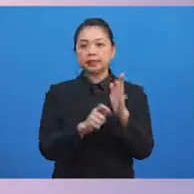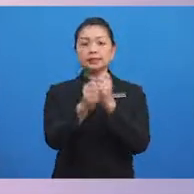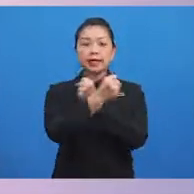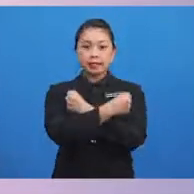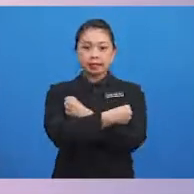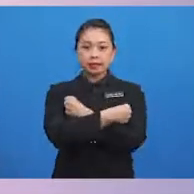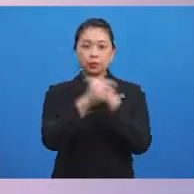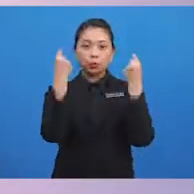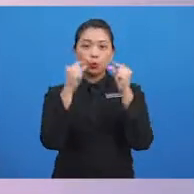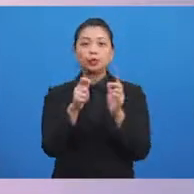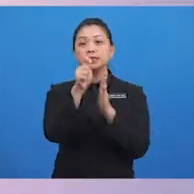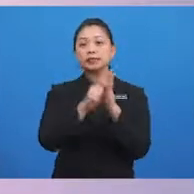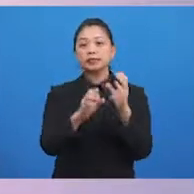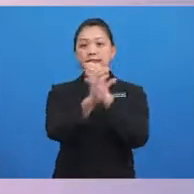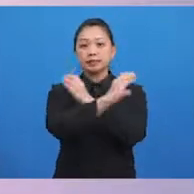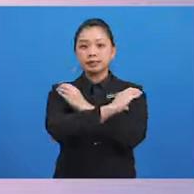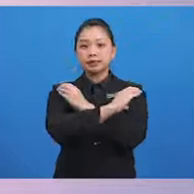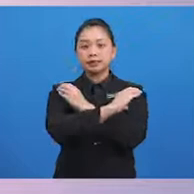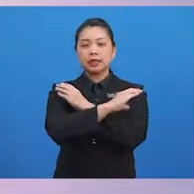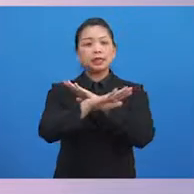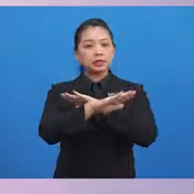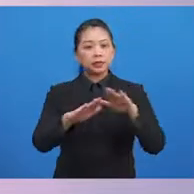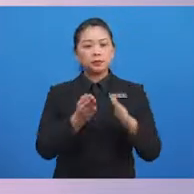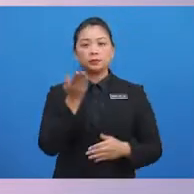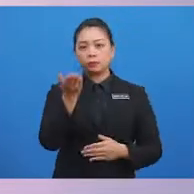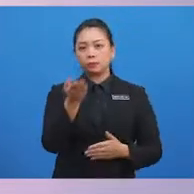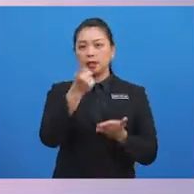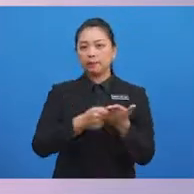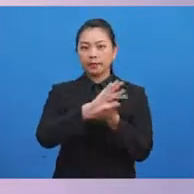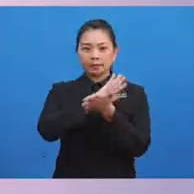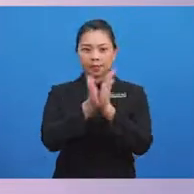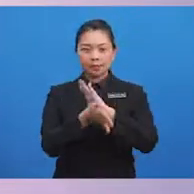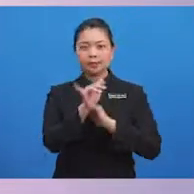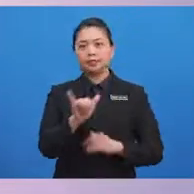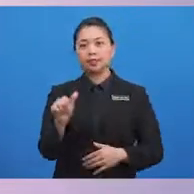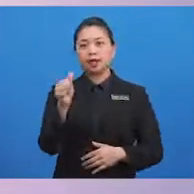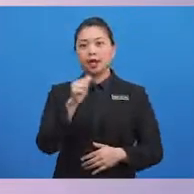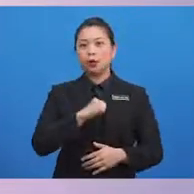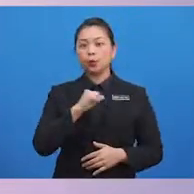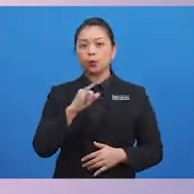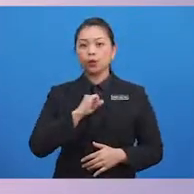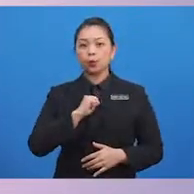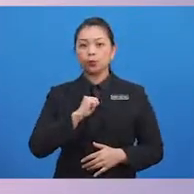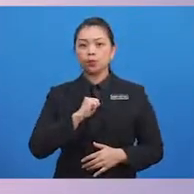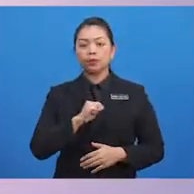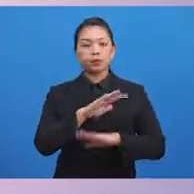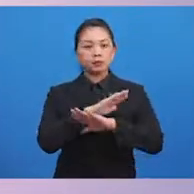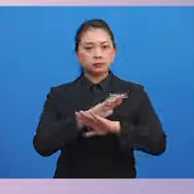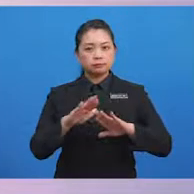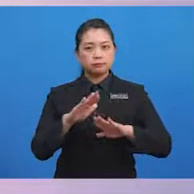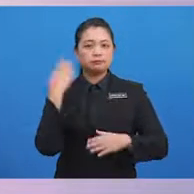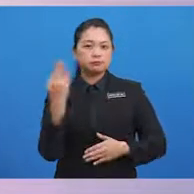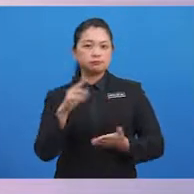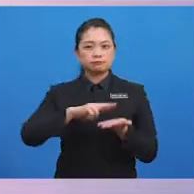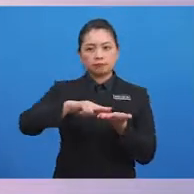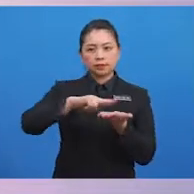Tercinta, tanpamu apa jadinya aku? Tak bisa baca